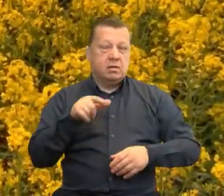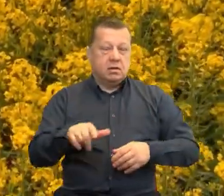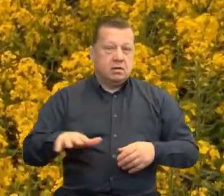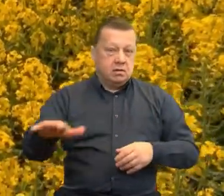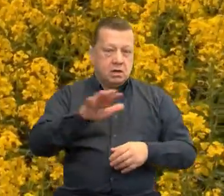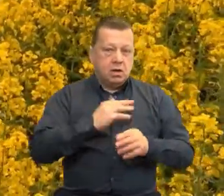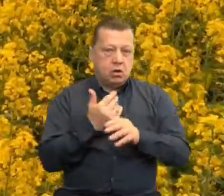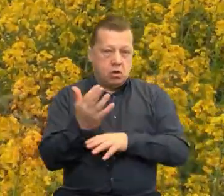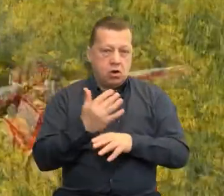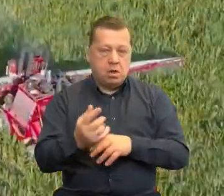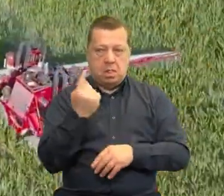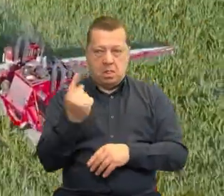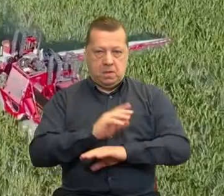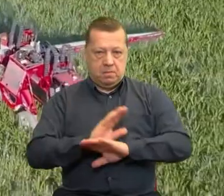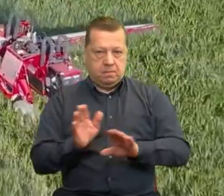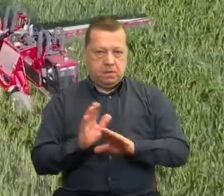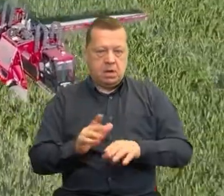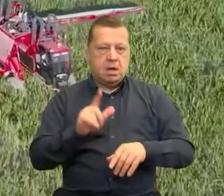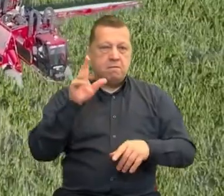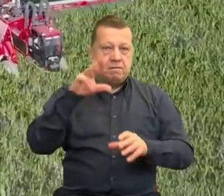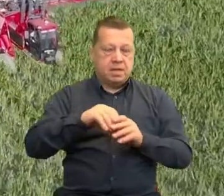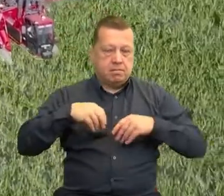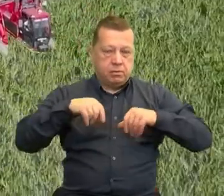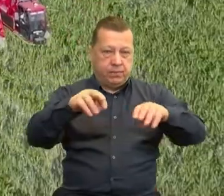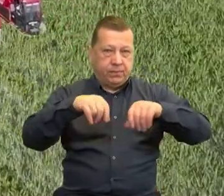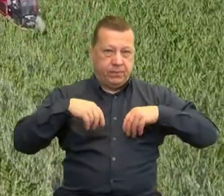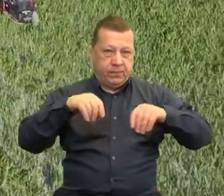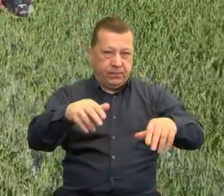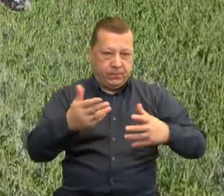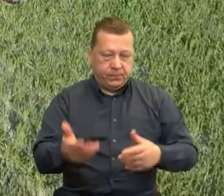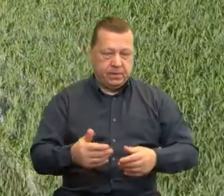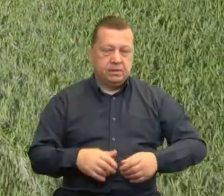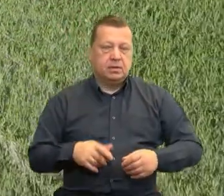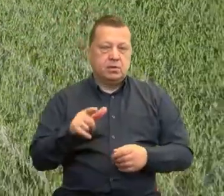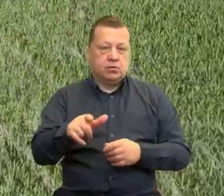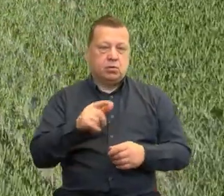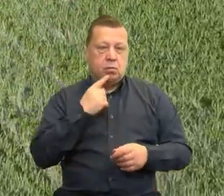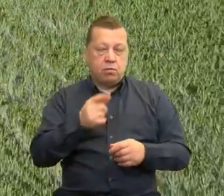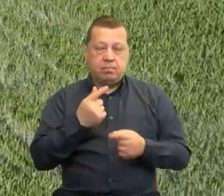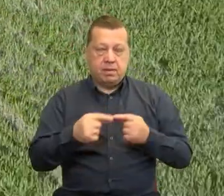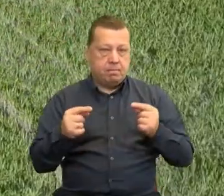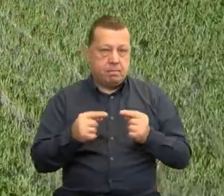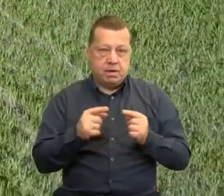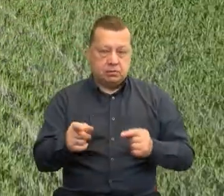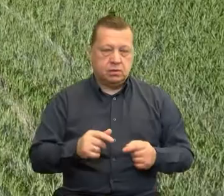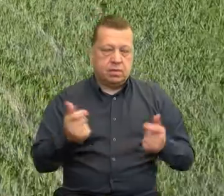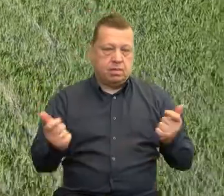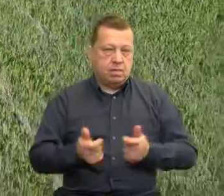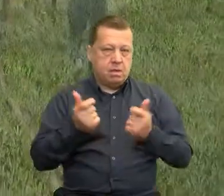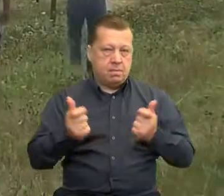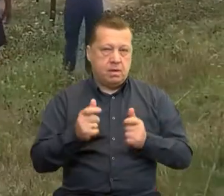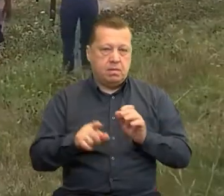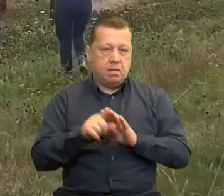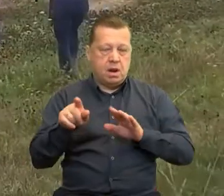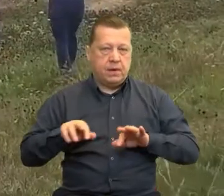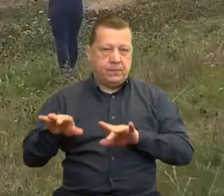typu roślin i wszechobecnymi pestycydami bez alej, śródpolnych i miec to krajobraz niegościnny i śmiertelnie niebezpieczny dla